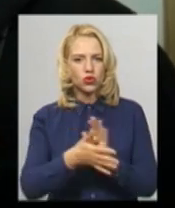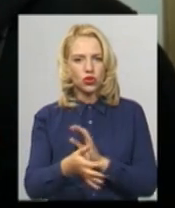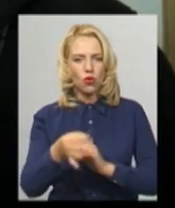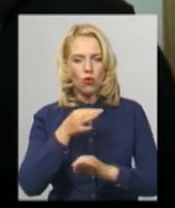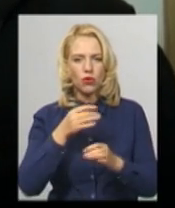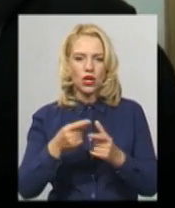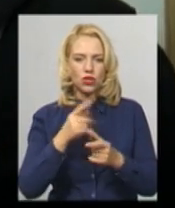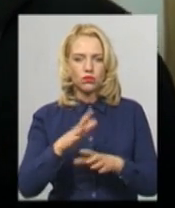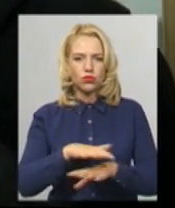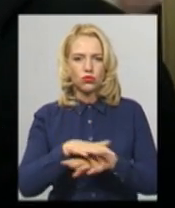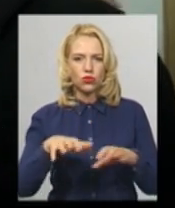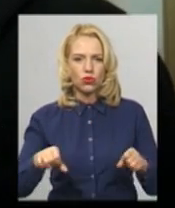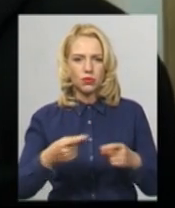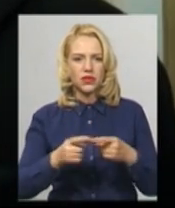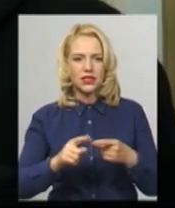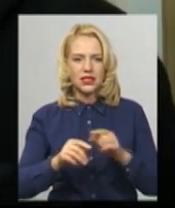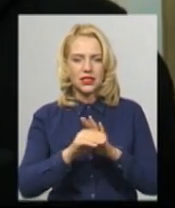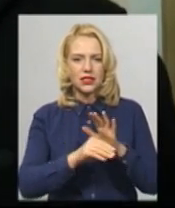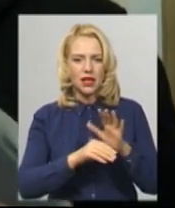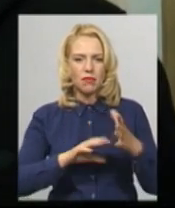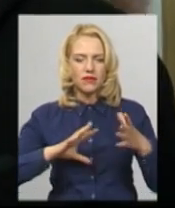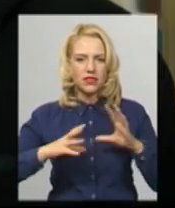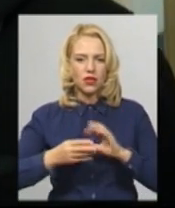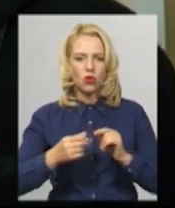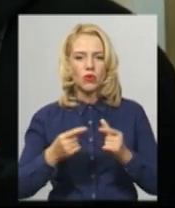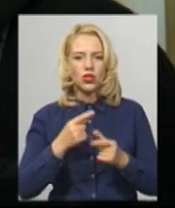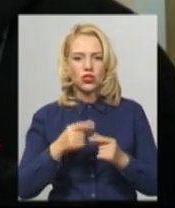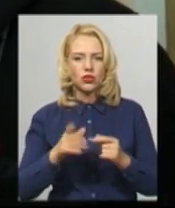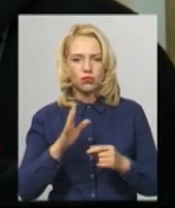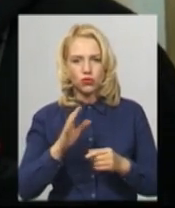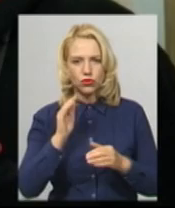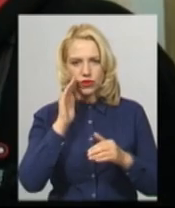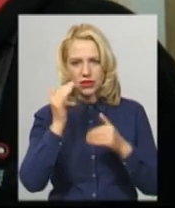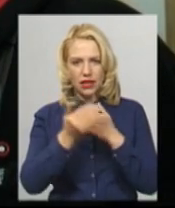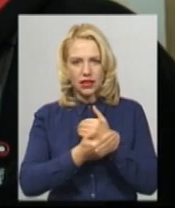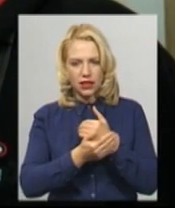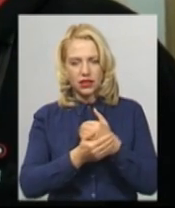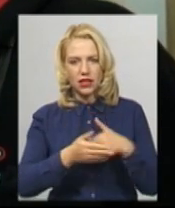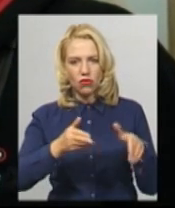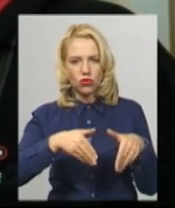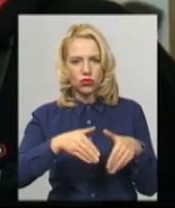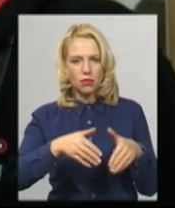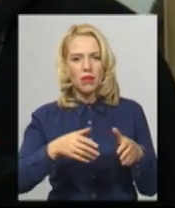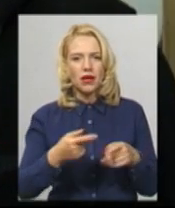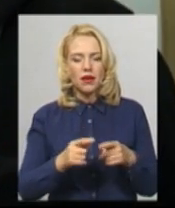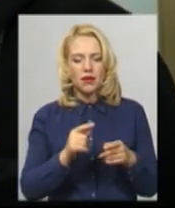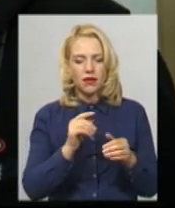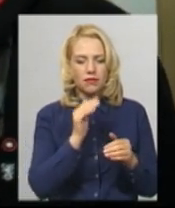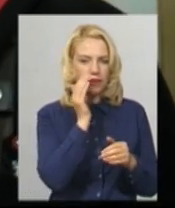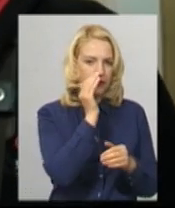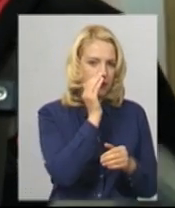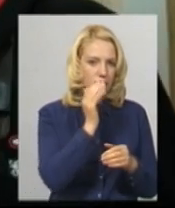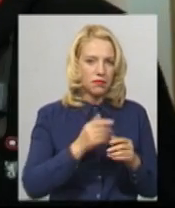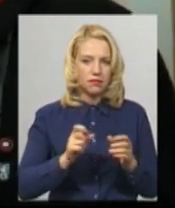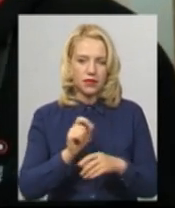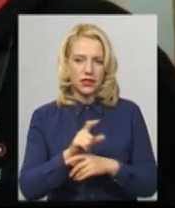узурповуватися вся система в цілому, і чи будуть кулуарні закриті призначення. Ми проти цього. Та, як сьогодні відбулося,